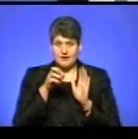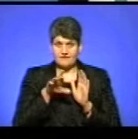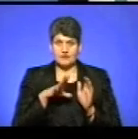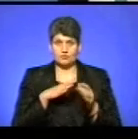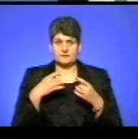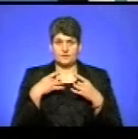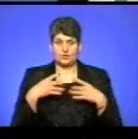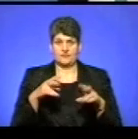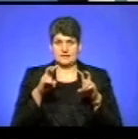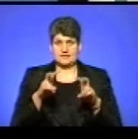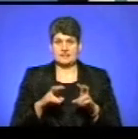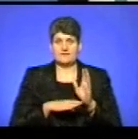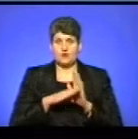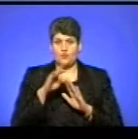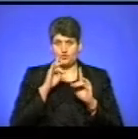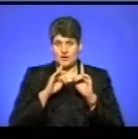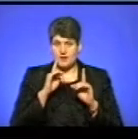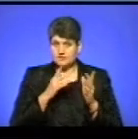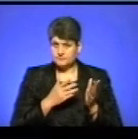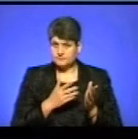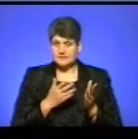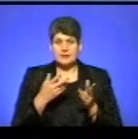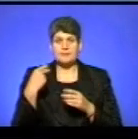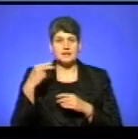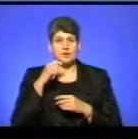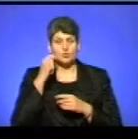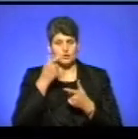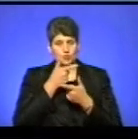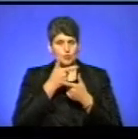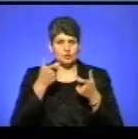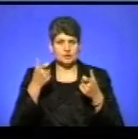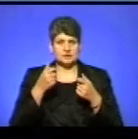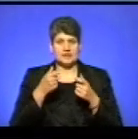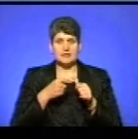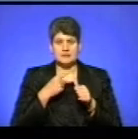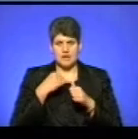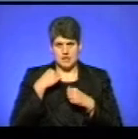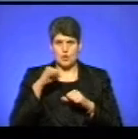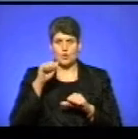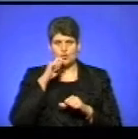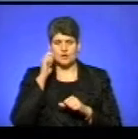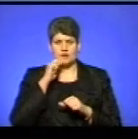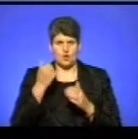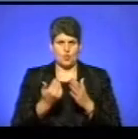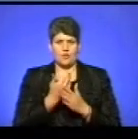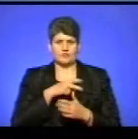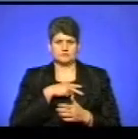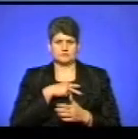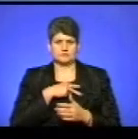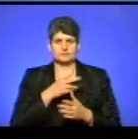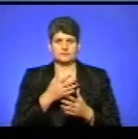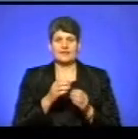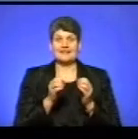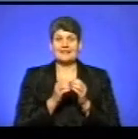урочисто засідання Верховної Ради, де президент України оголошував імена героїв України, нових, яким присвоював звання Герої України.